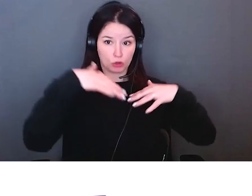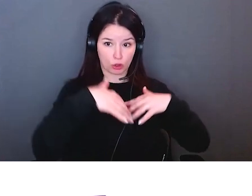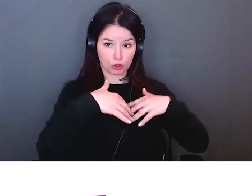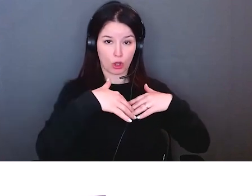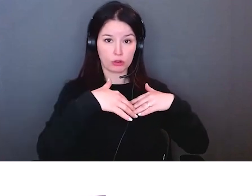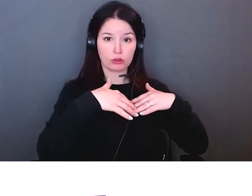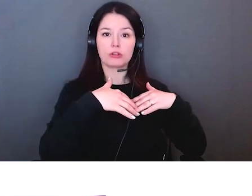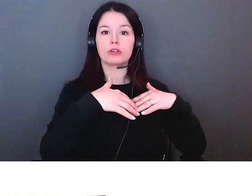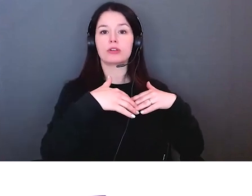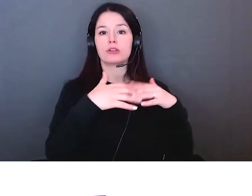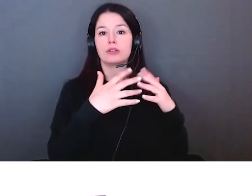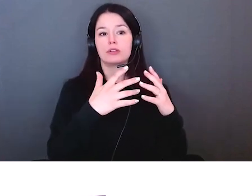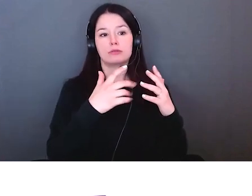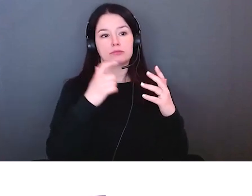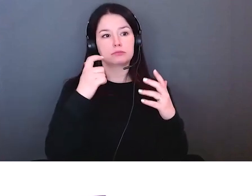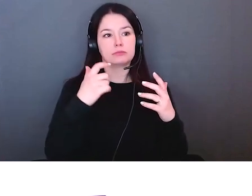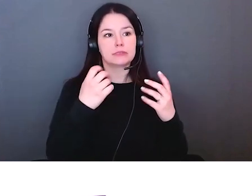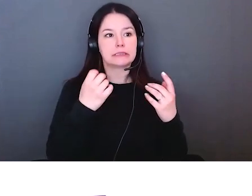et donc